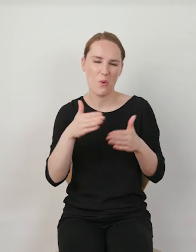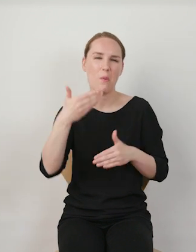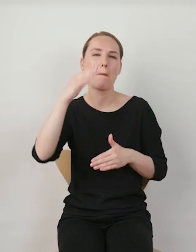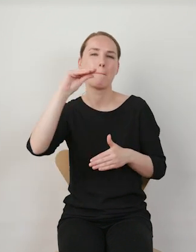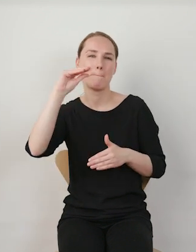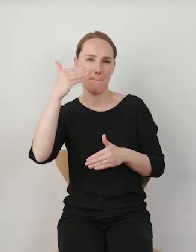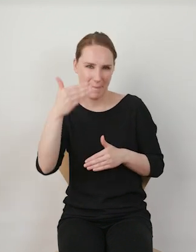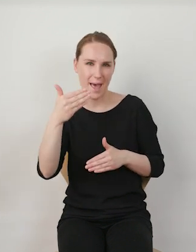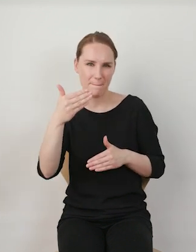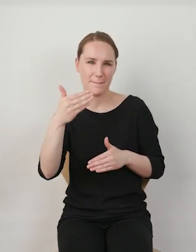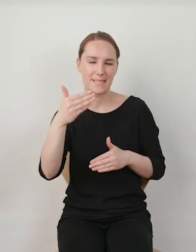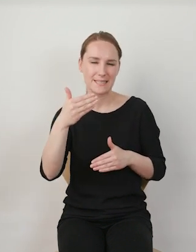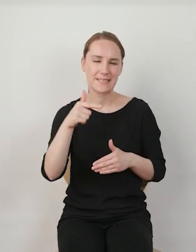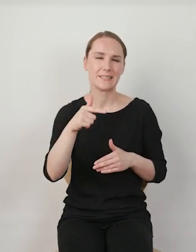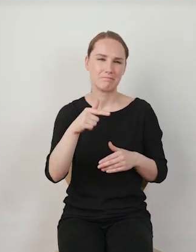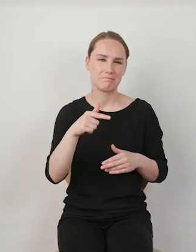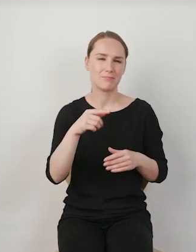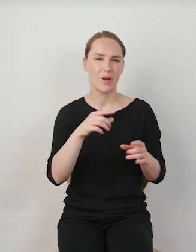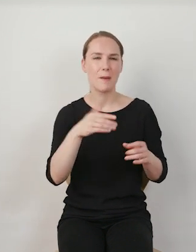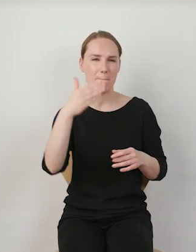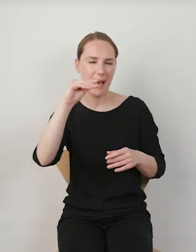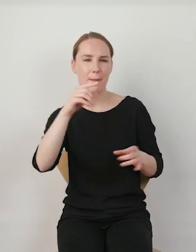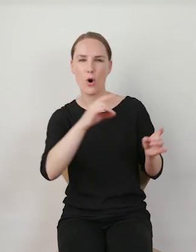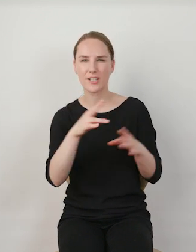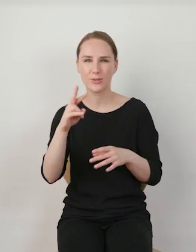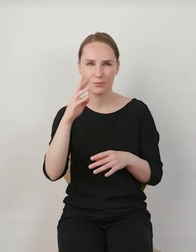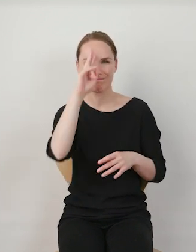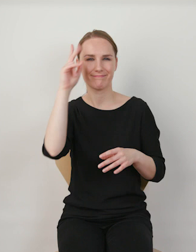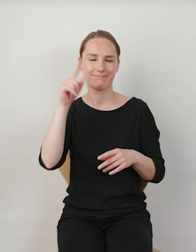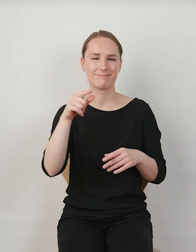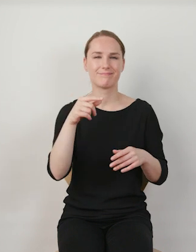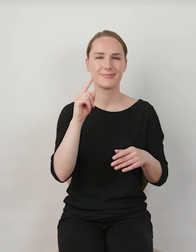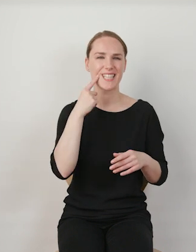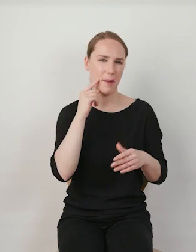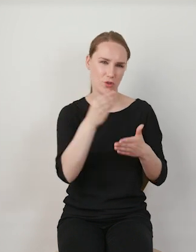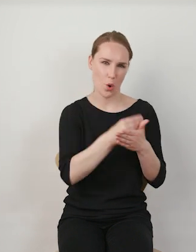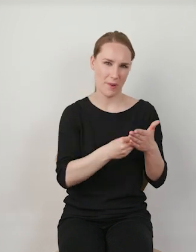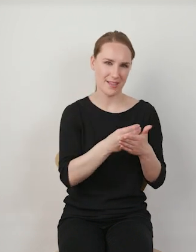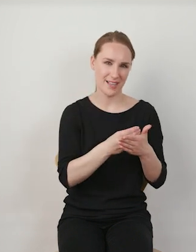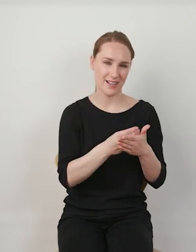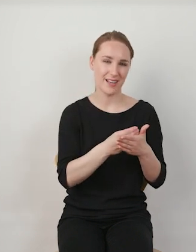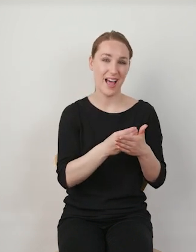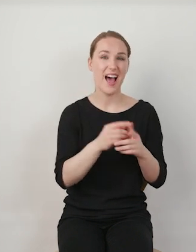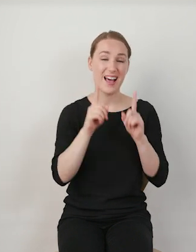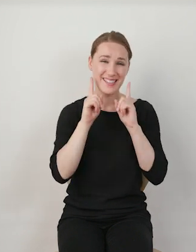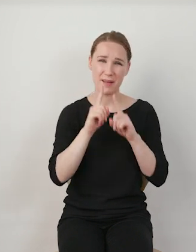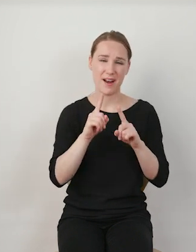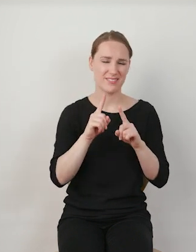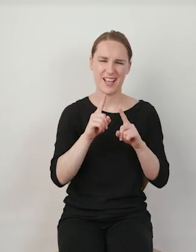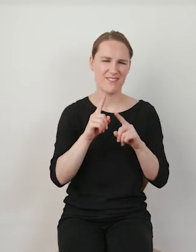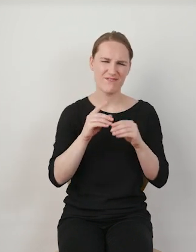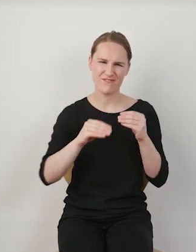popularnie zwany, który najczęściej kojarzy nam się z zabawnym obrazkiem, to jest jakby tylko i wyłącznie jedna strona omawianego